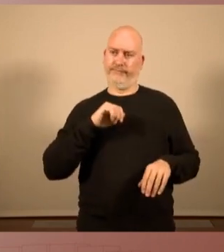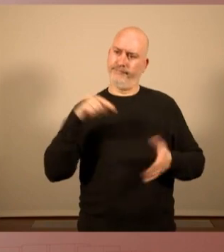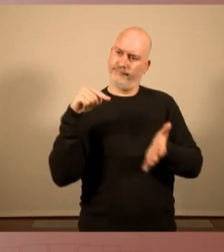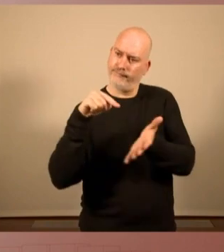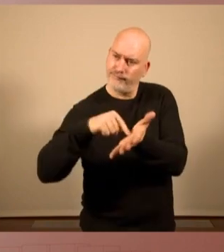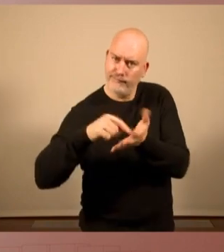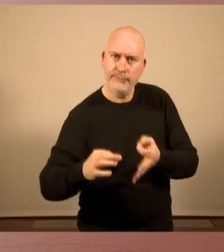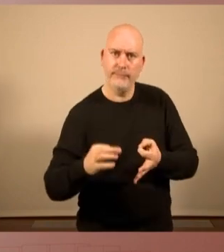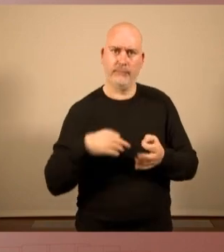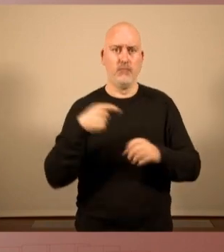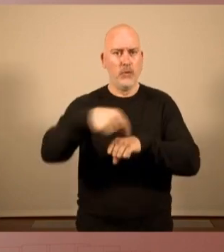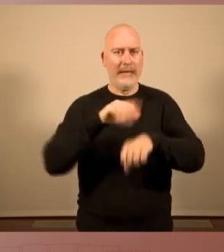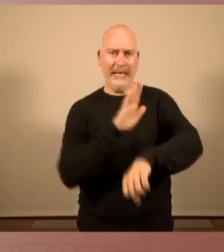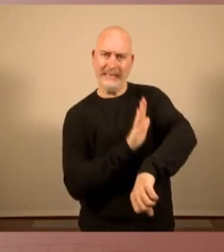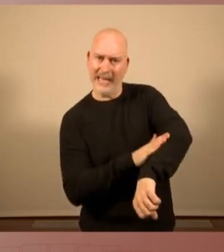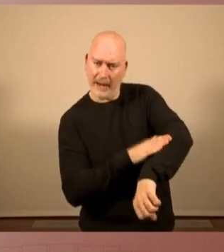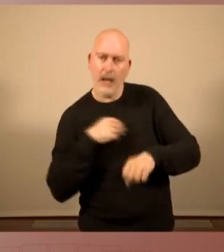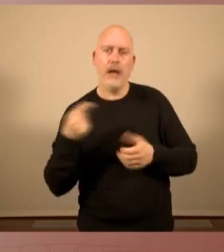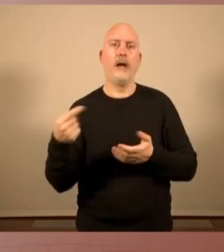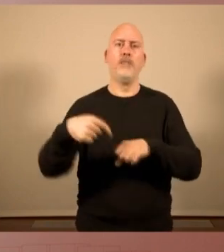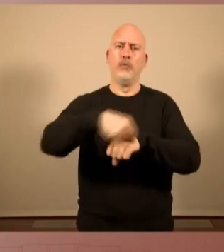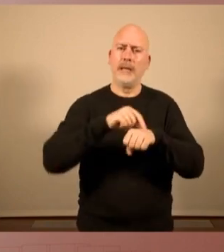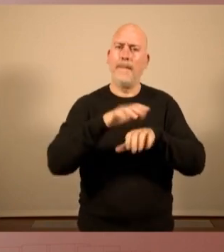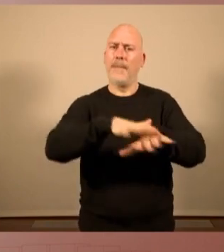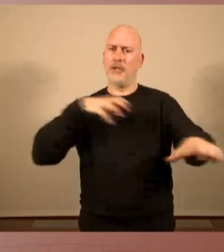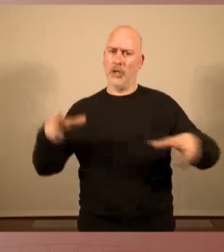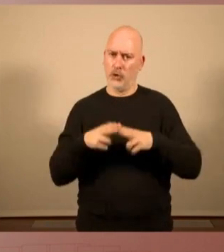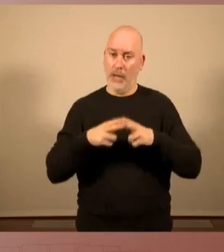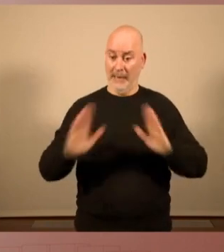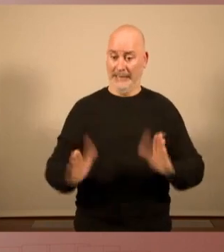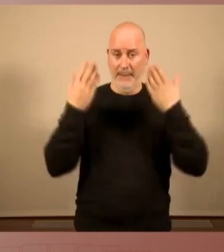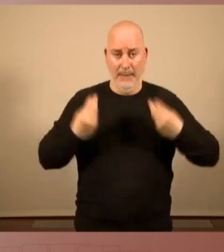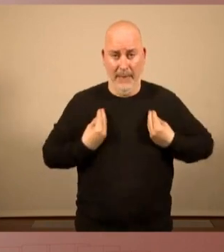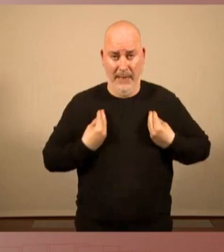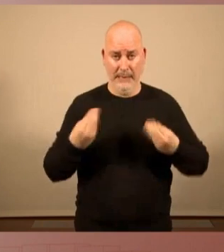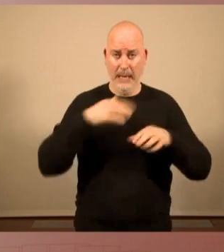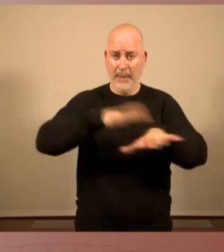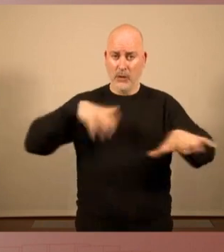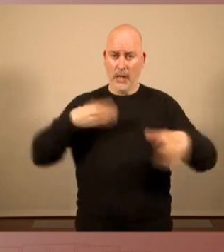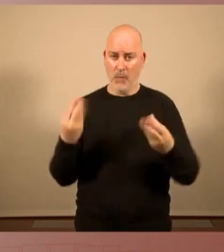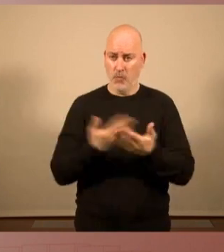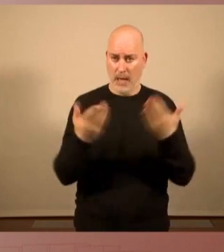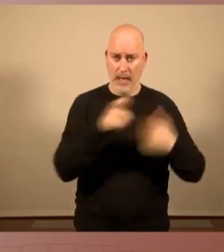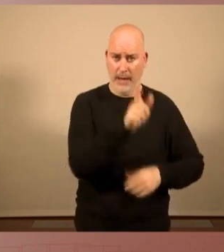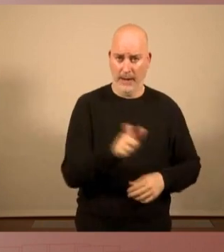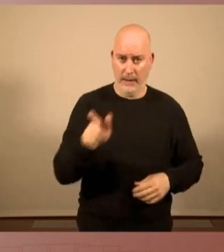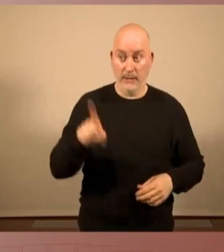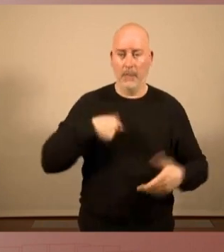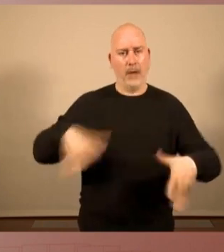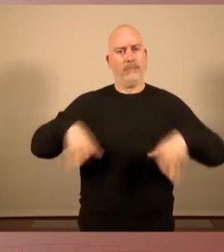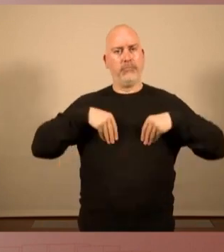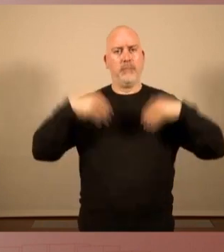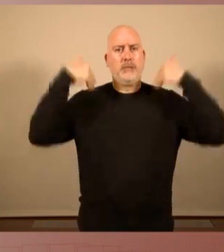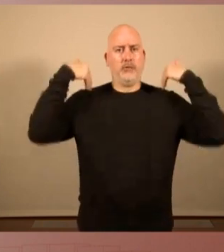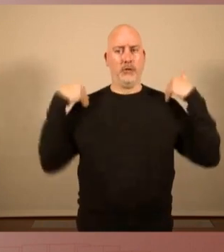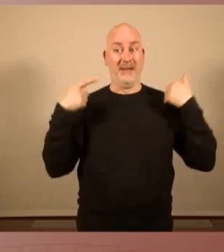polítiques de majoria social per rescatar vides i economies populars. hem assumit la responsabilitat de fer